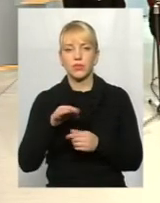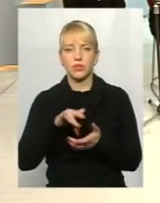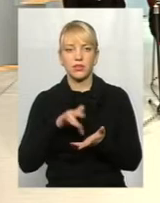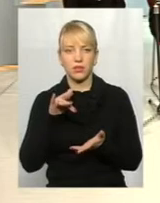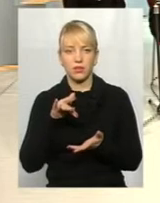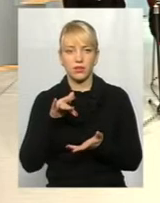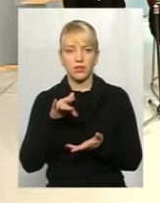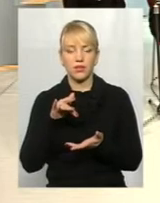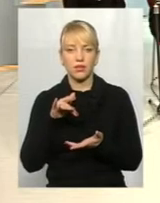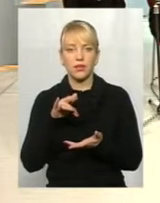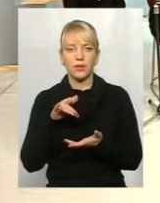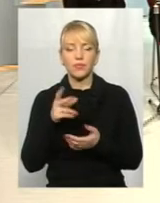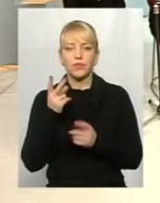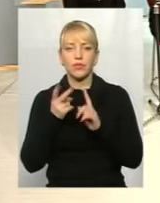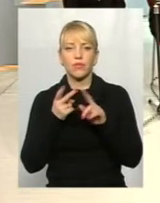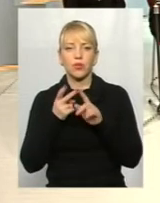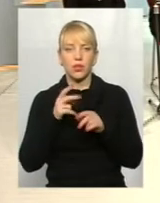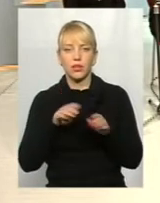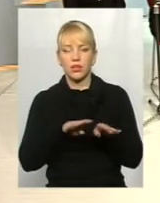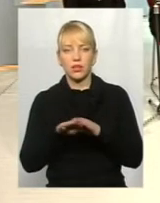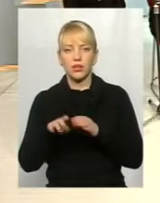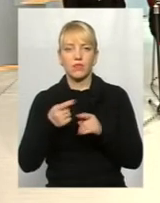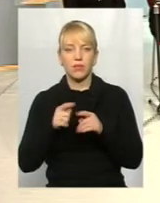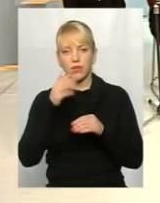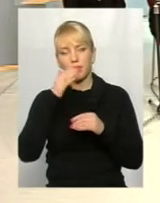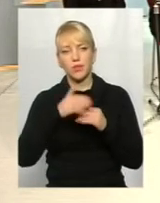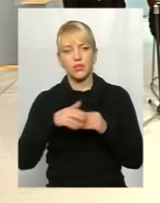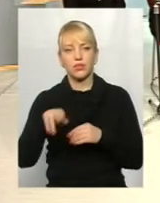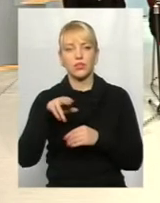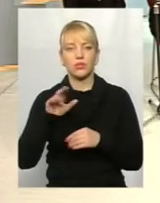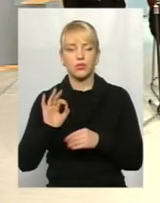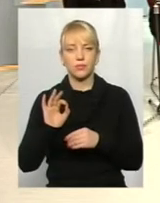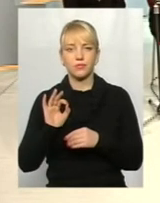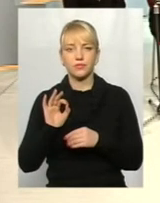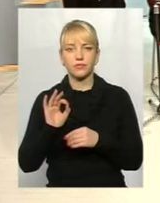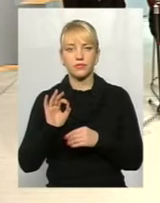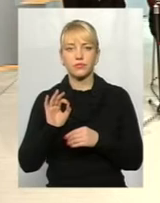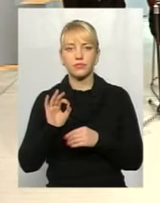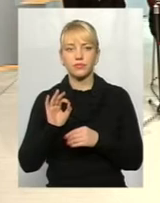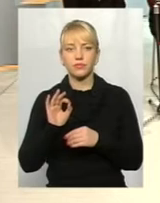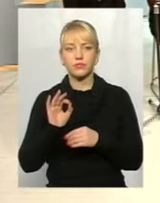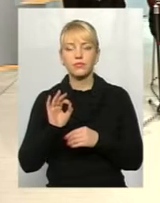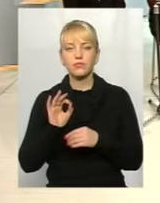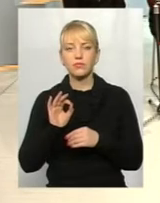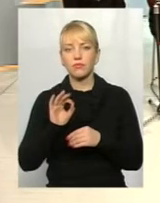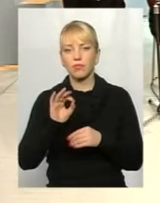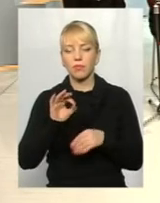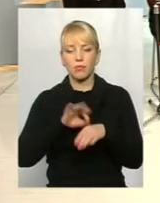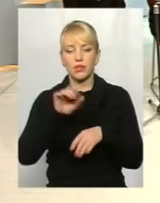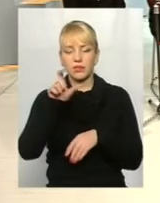вторинний рівень досить наближений до пацієнта.